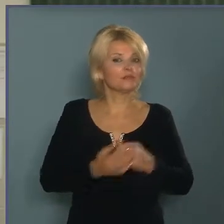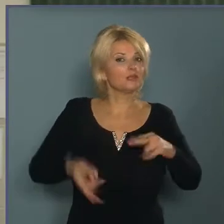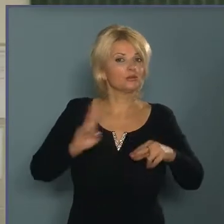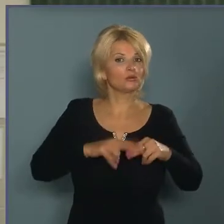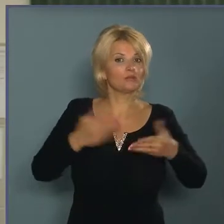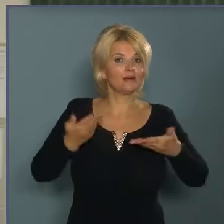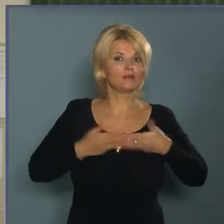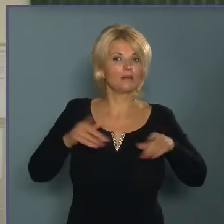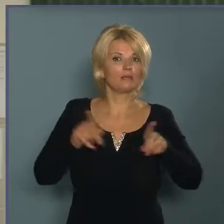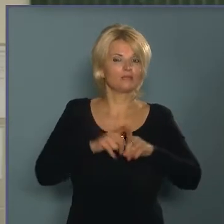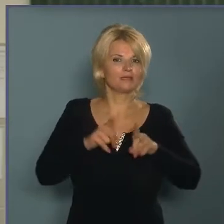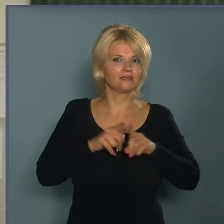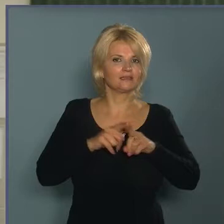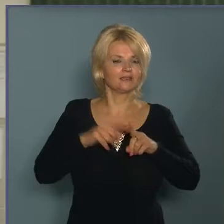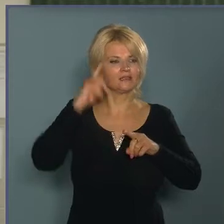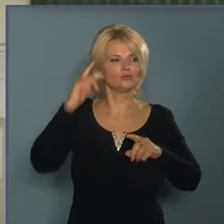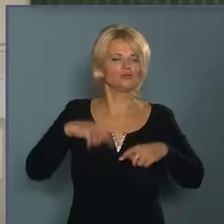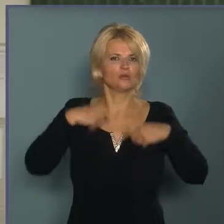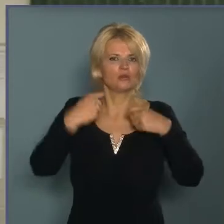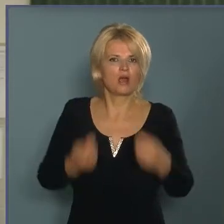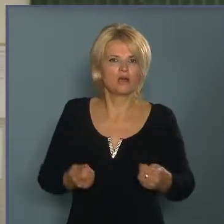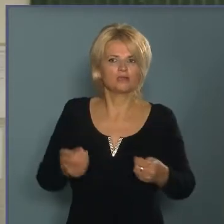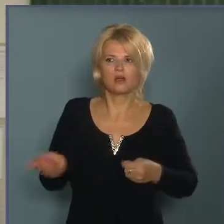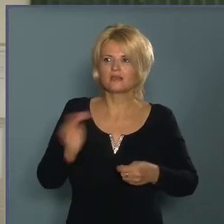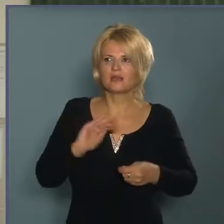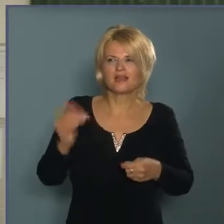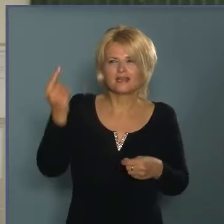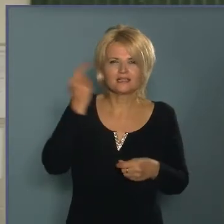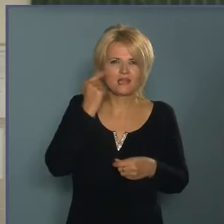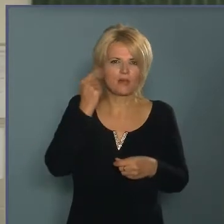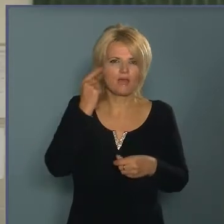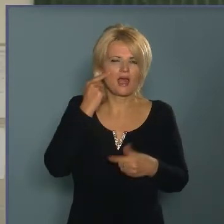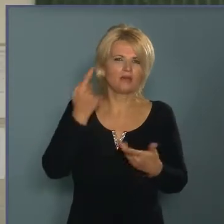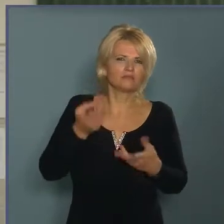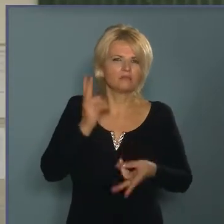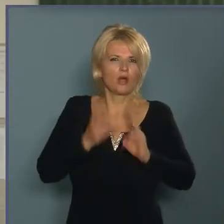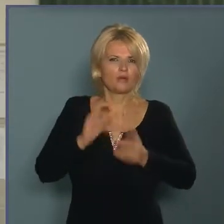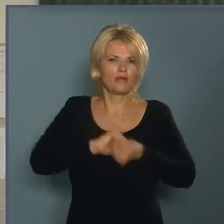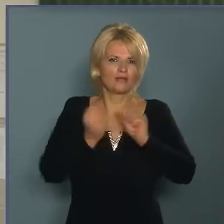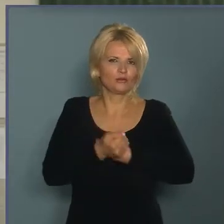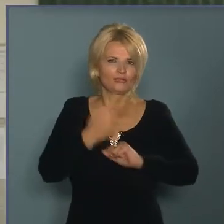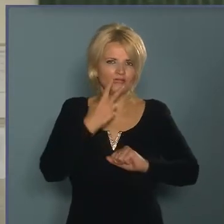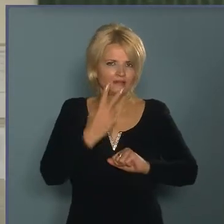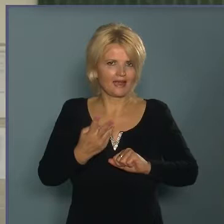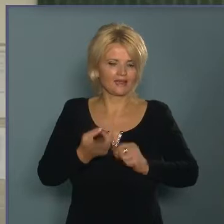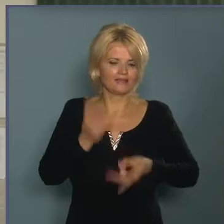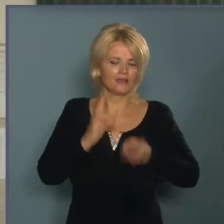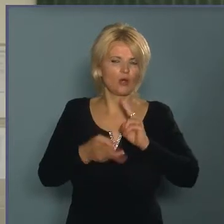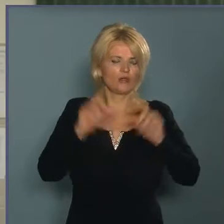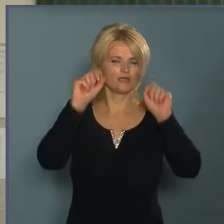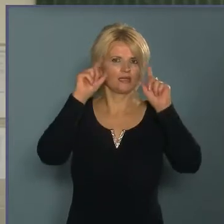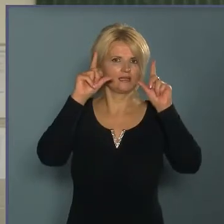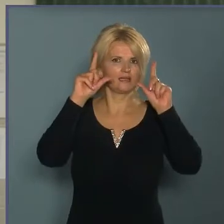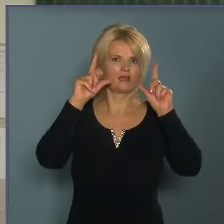sokkal többet kapunk, amit adni vagyunk képesek. A gyerekeknek a szeme, vagy ahogy megváltozik a tekintetük, ahogy